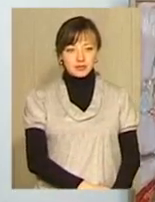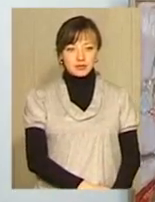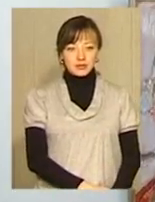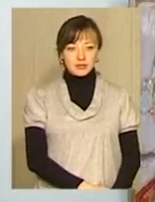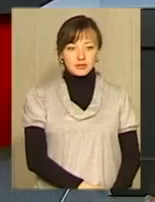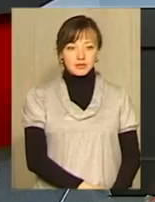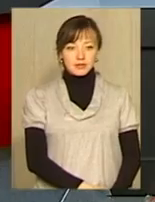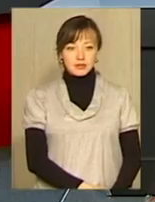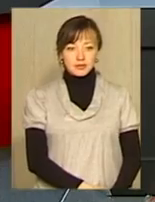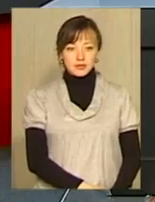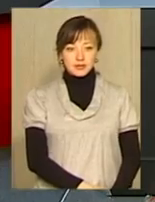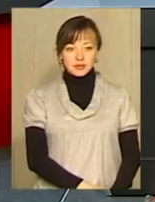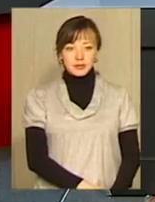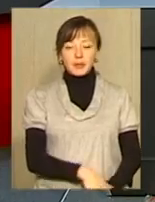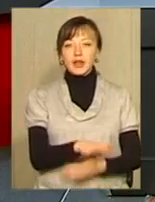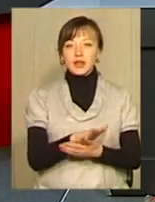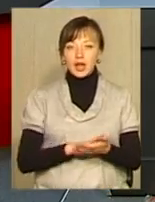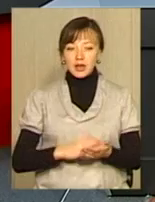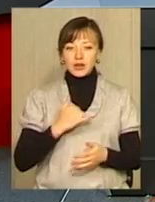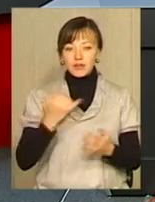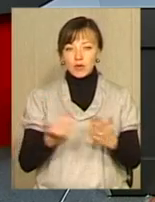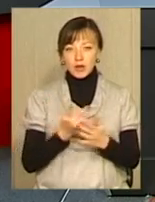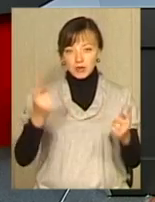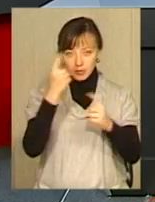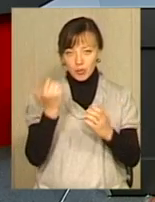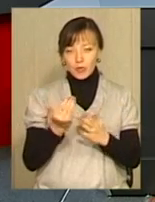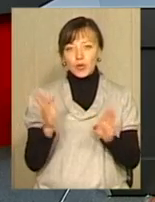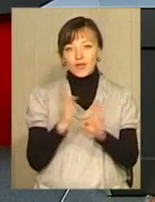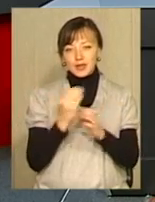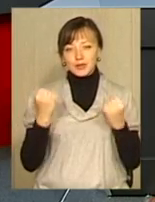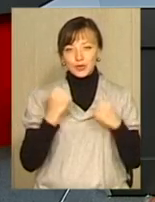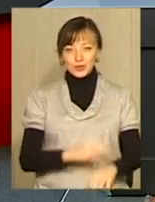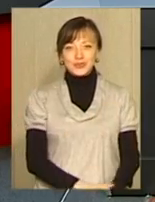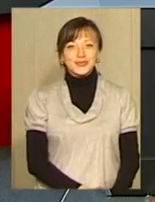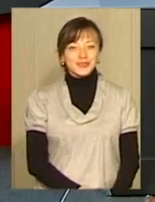панорами. Далі випуску інформація про погоду та новини спорту.